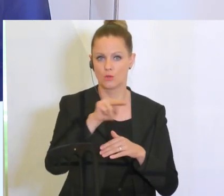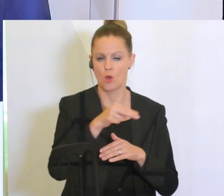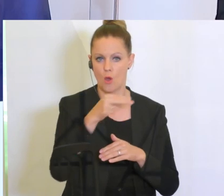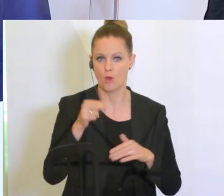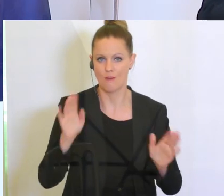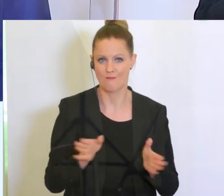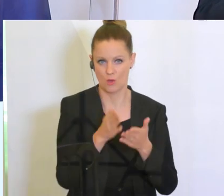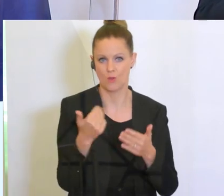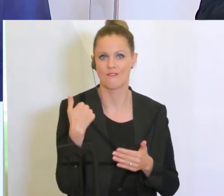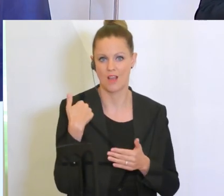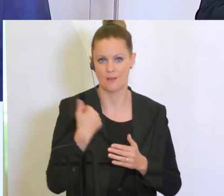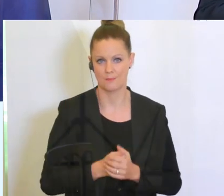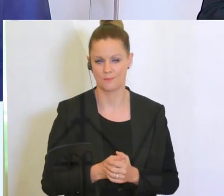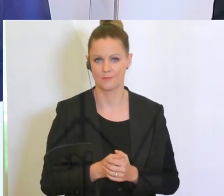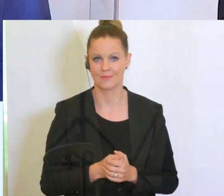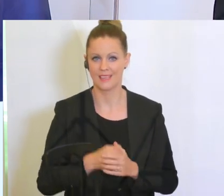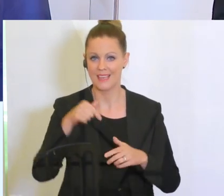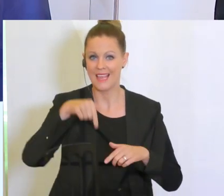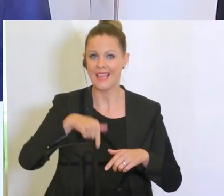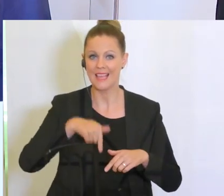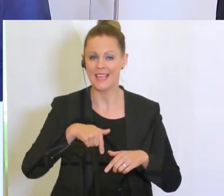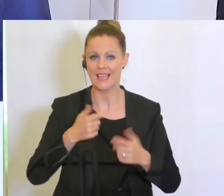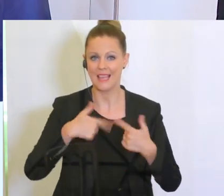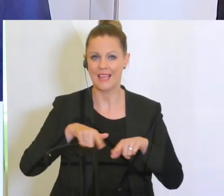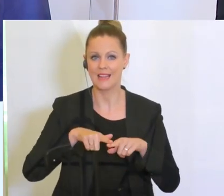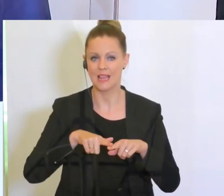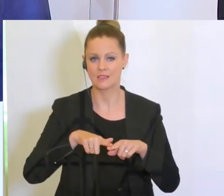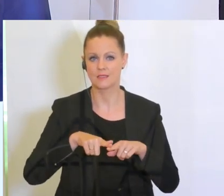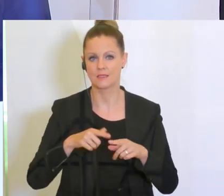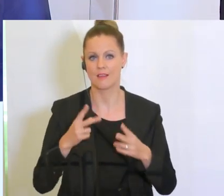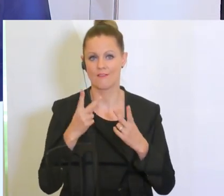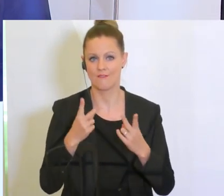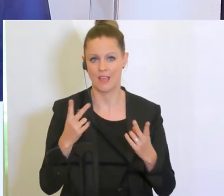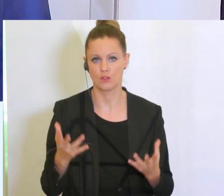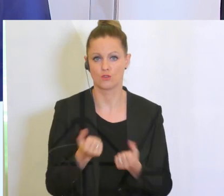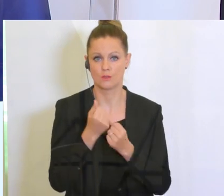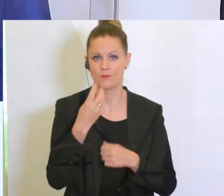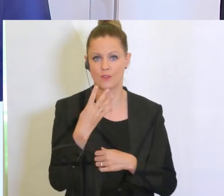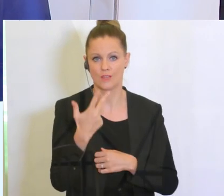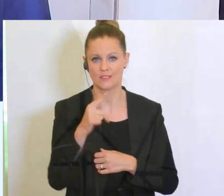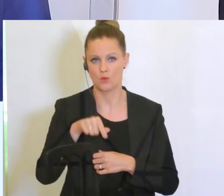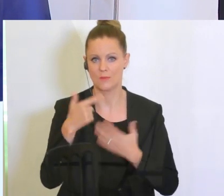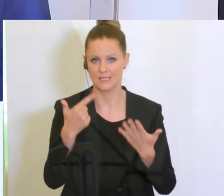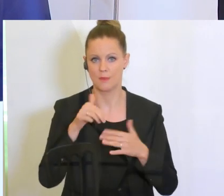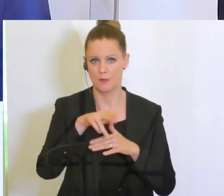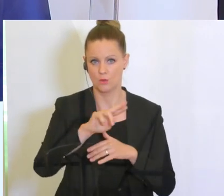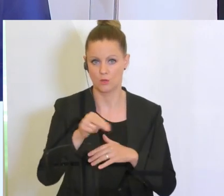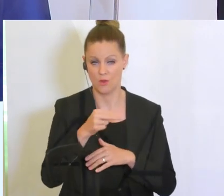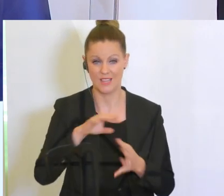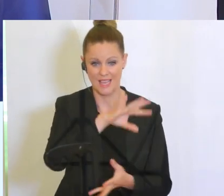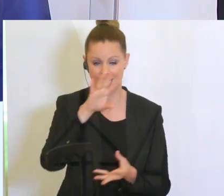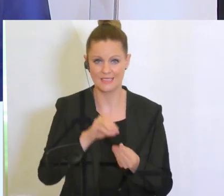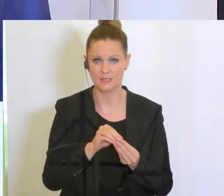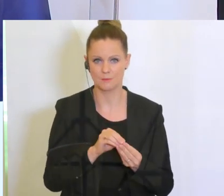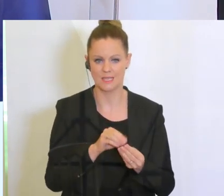gefördert. Die dabei erzielten Inlandswertschöpfung betrug 34,7 Millionen Euro. Insgesamt konnten wir